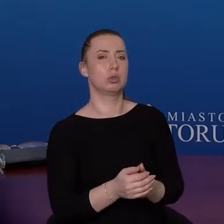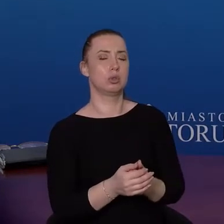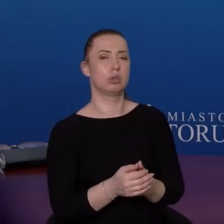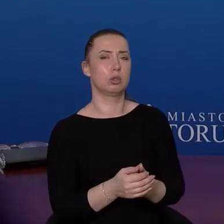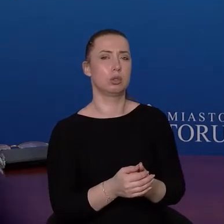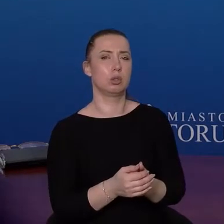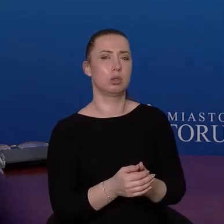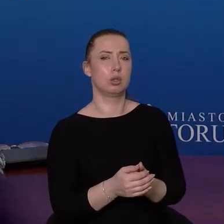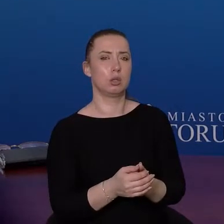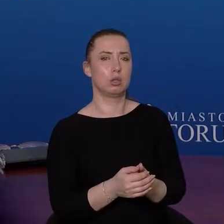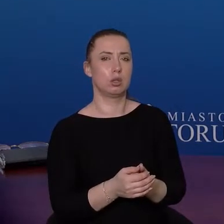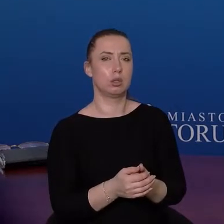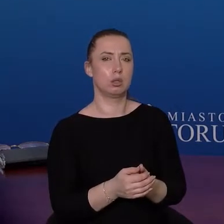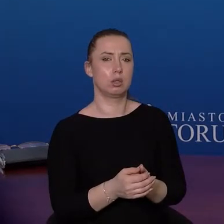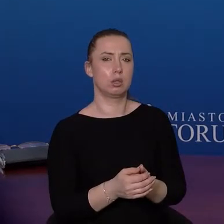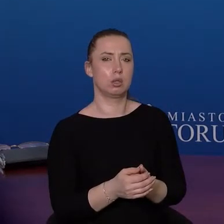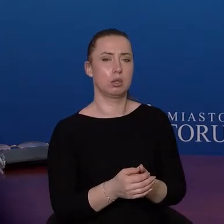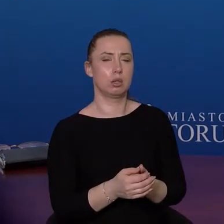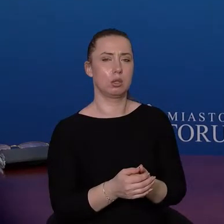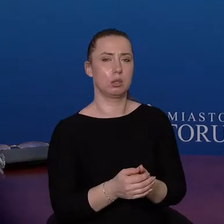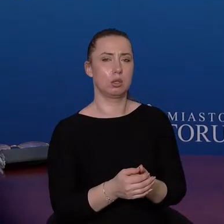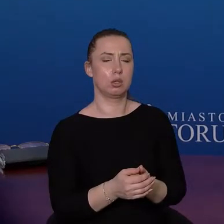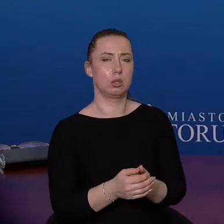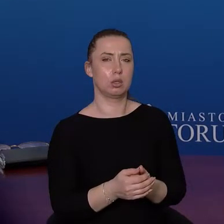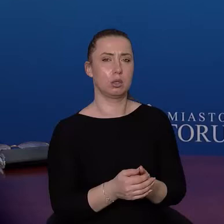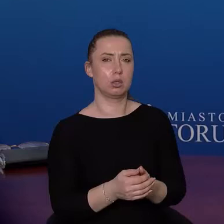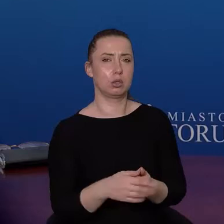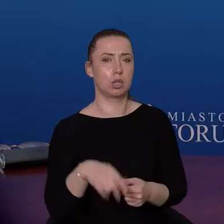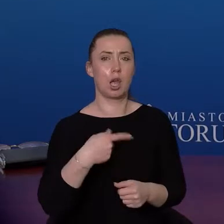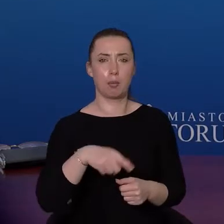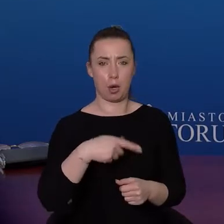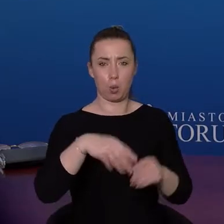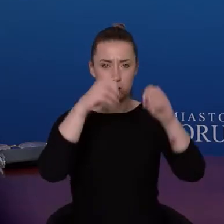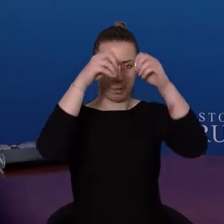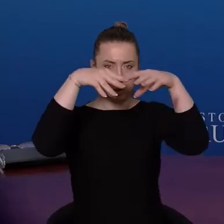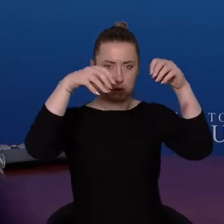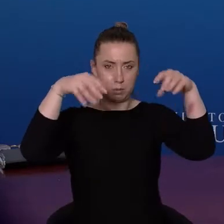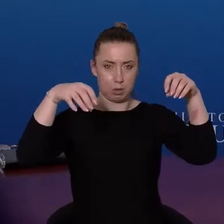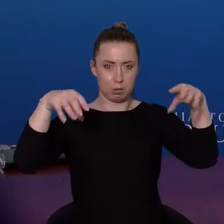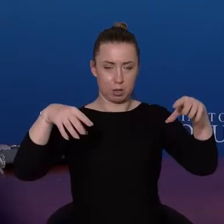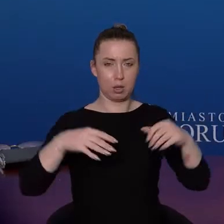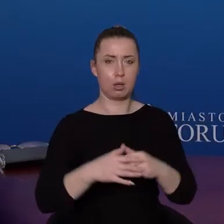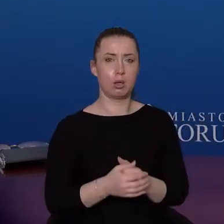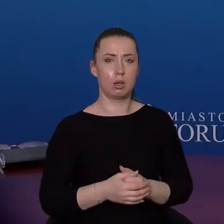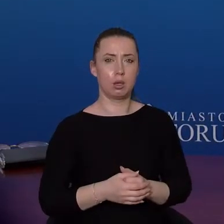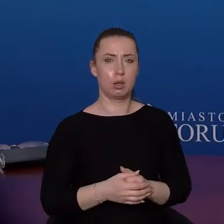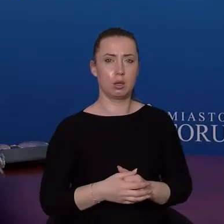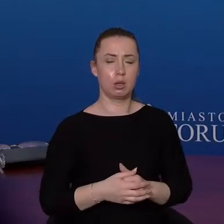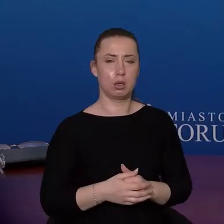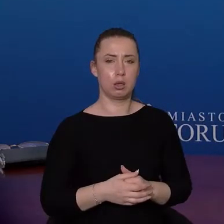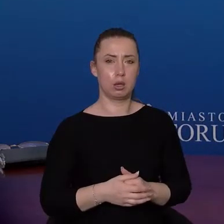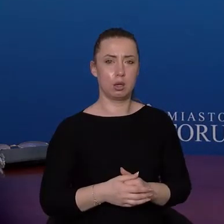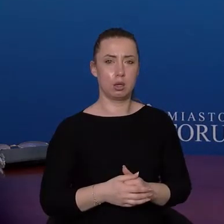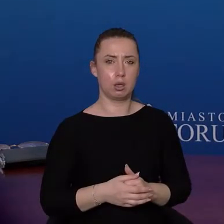miasta, mówię tutaj o oświetleniu ulic, chodników, ale przede wszystkim chyba takich często miejsc, także